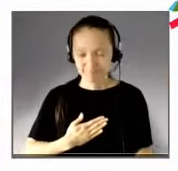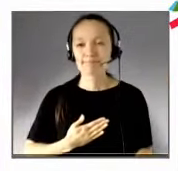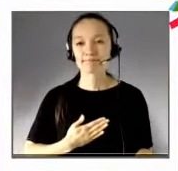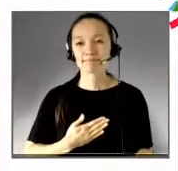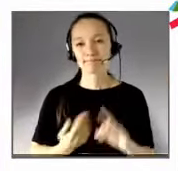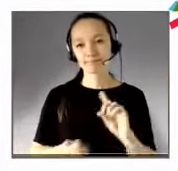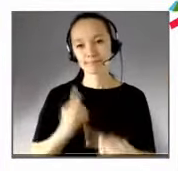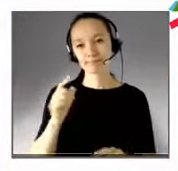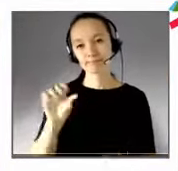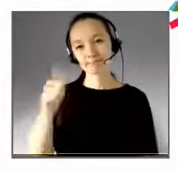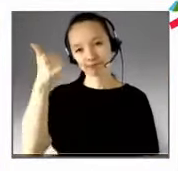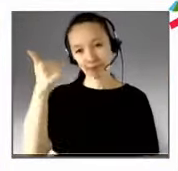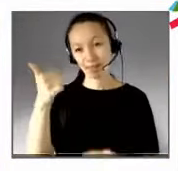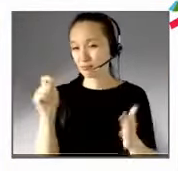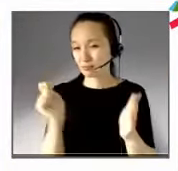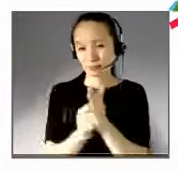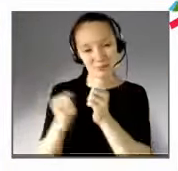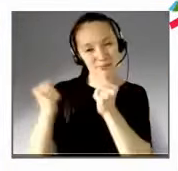exceptionnel